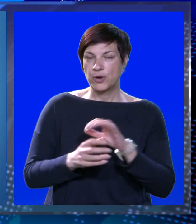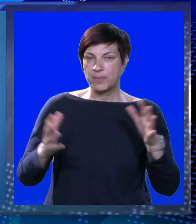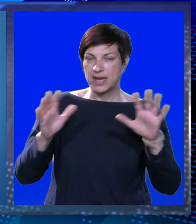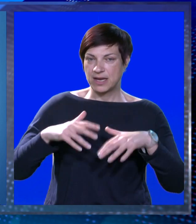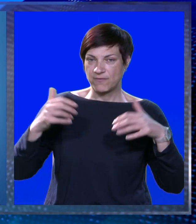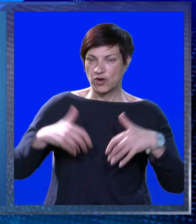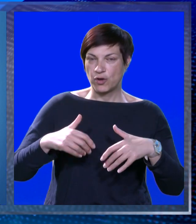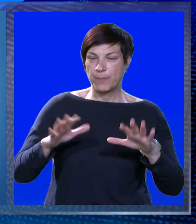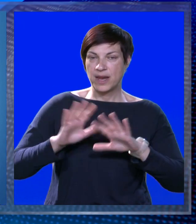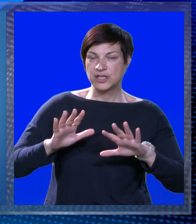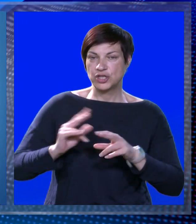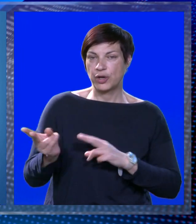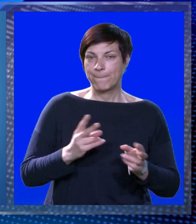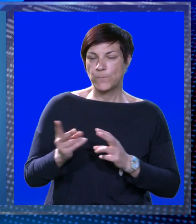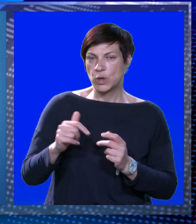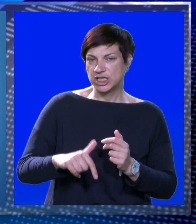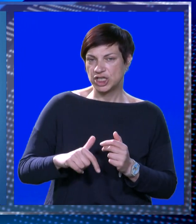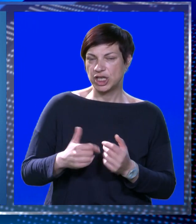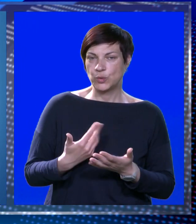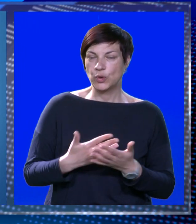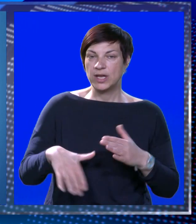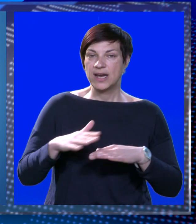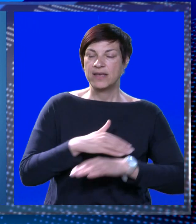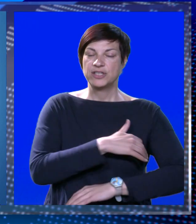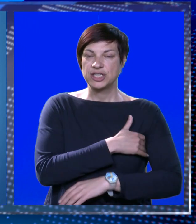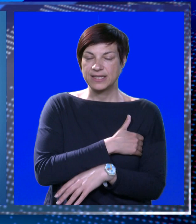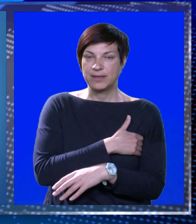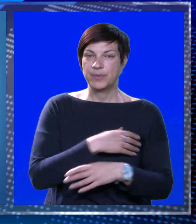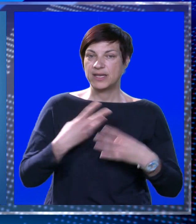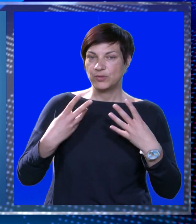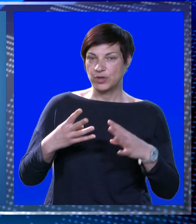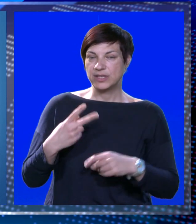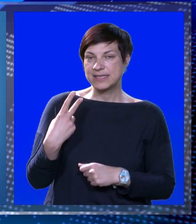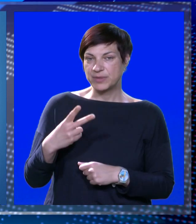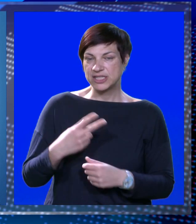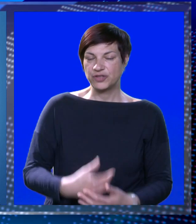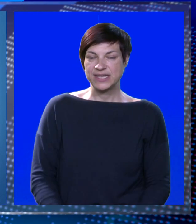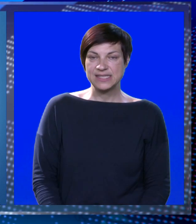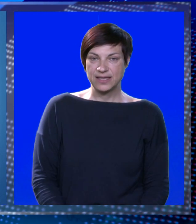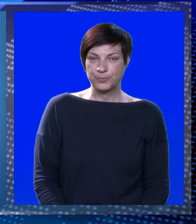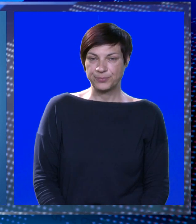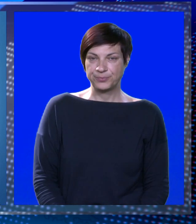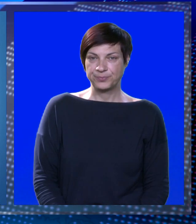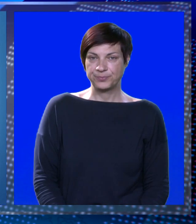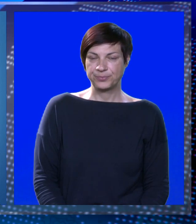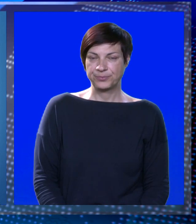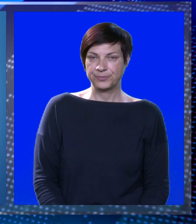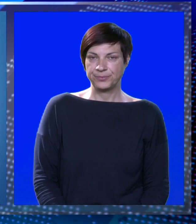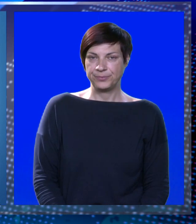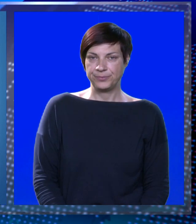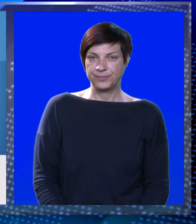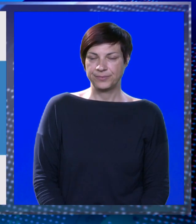promjenjivo oblačno a puha će jugo ponegdje i jako najviša temperatura od 18 do 21 ciljevi